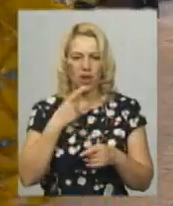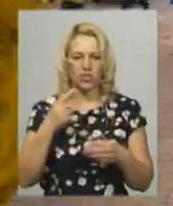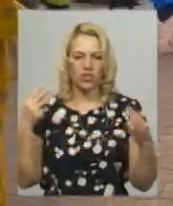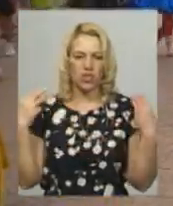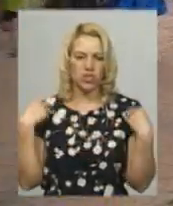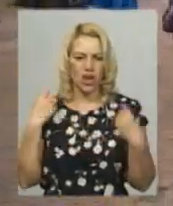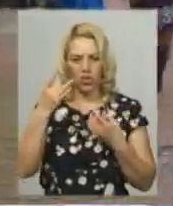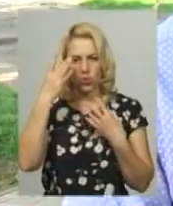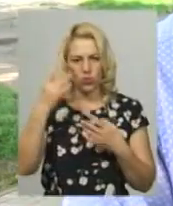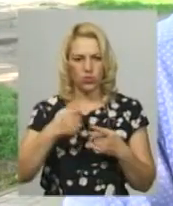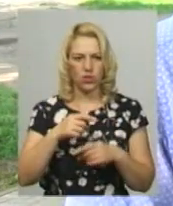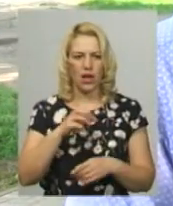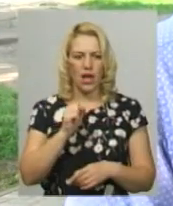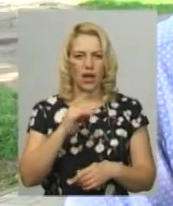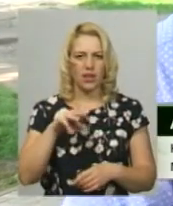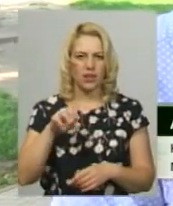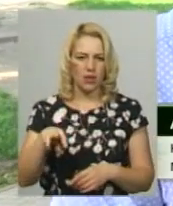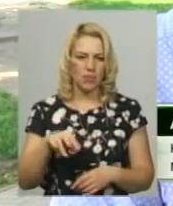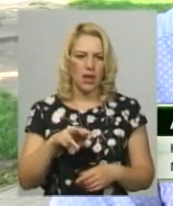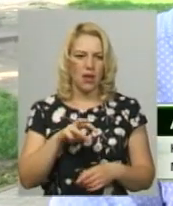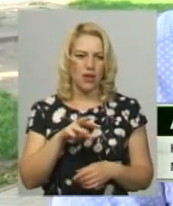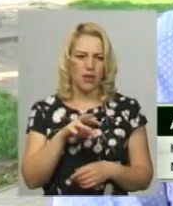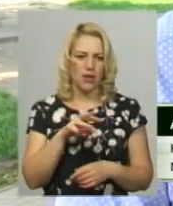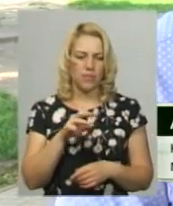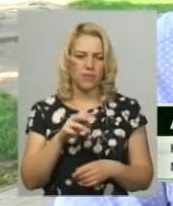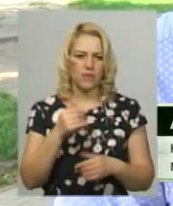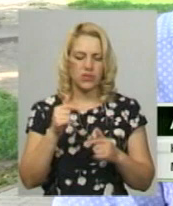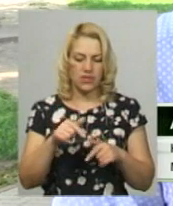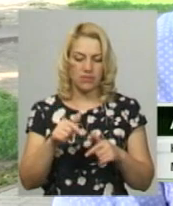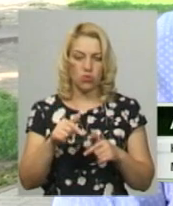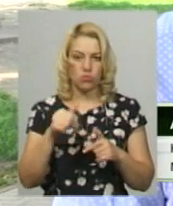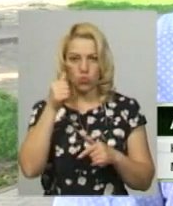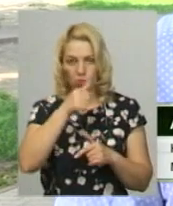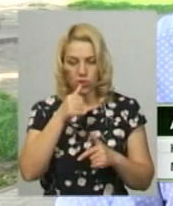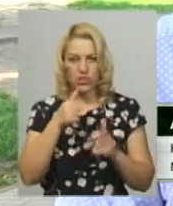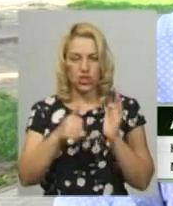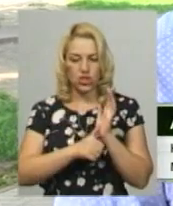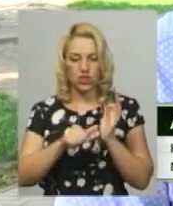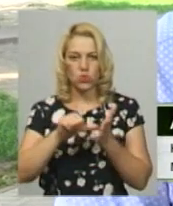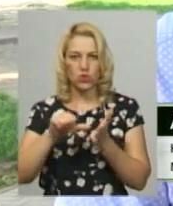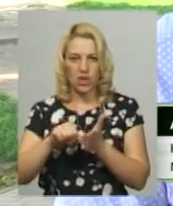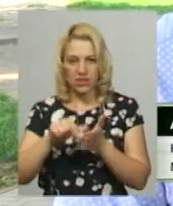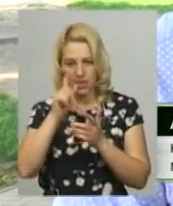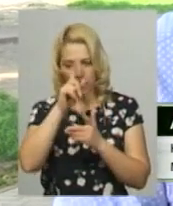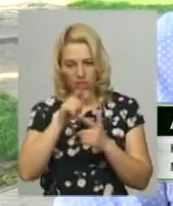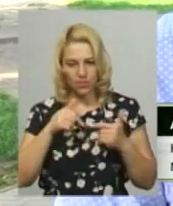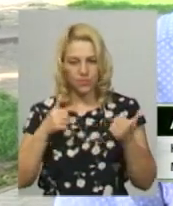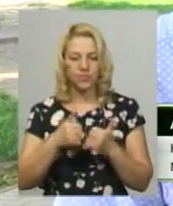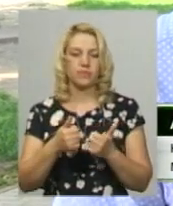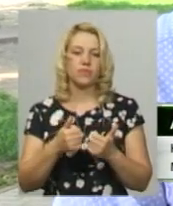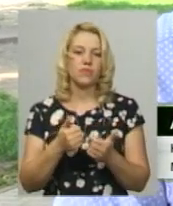ради Артем Романсьюков. Цьогоріч представлено шість країн-учасниць з Україною. Приємно, що у нас є